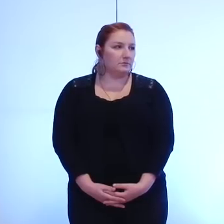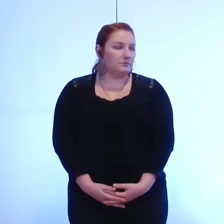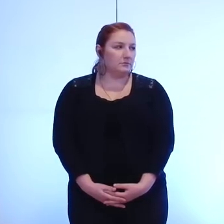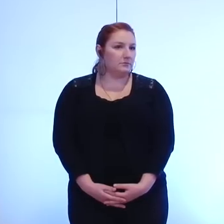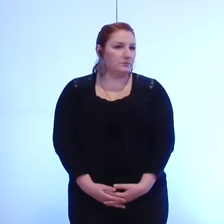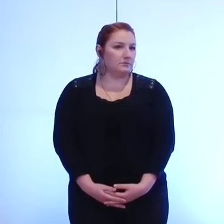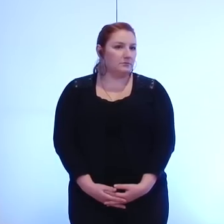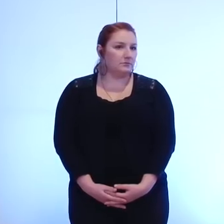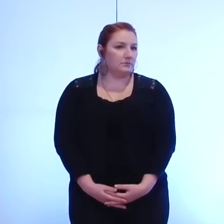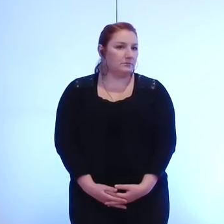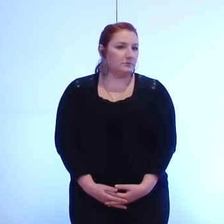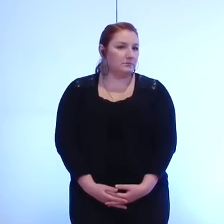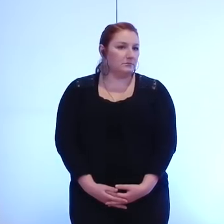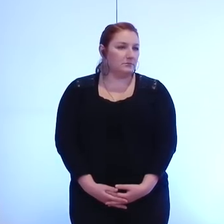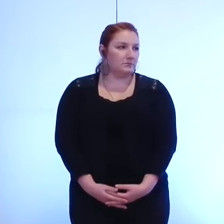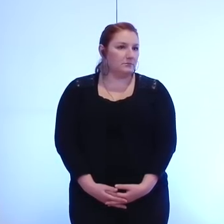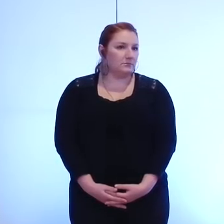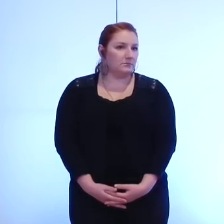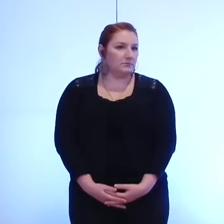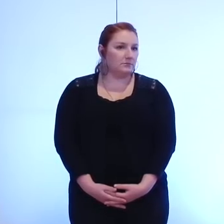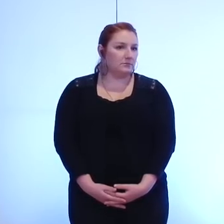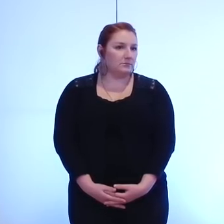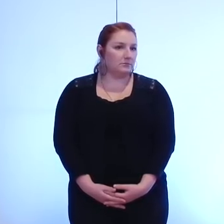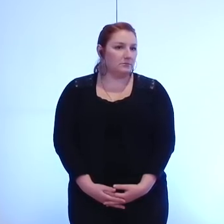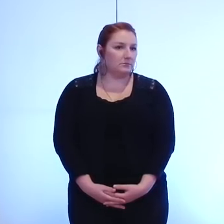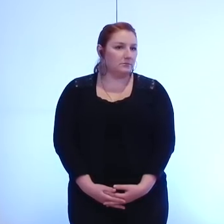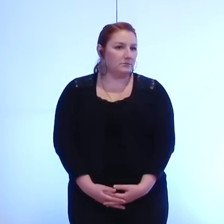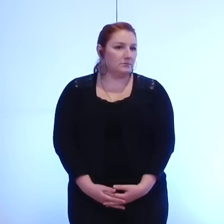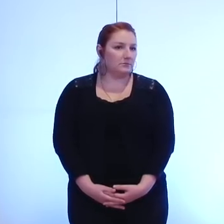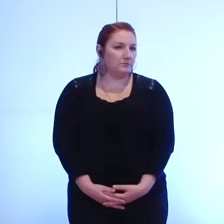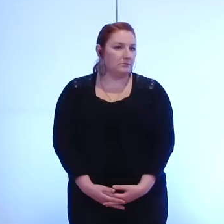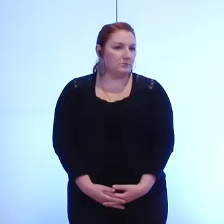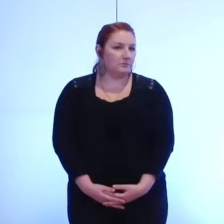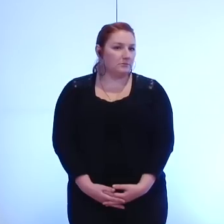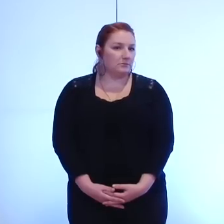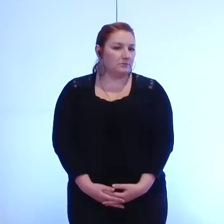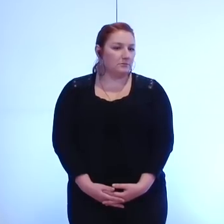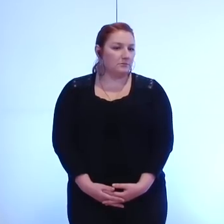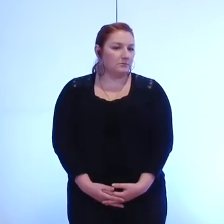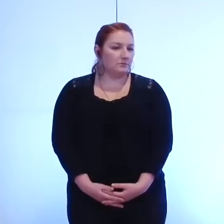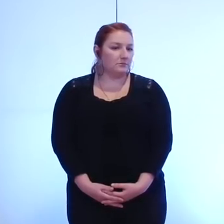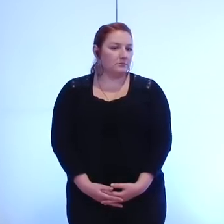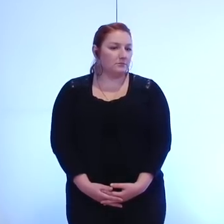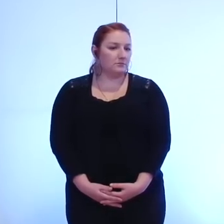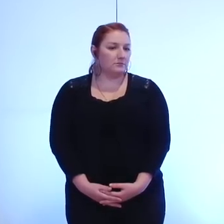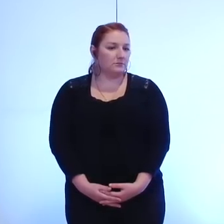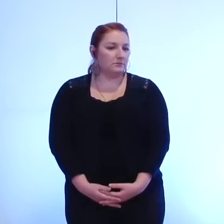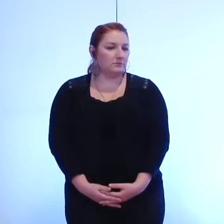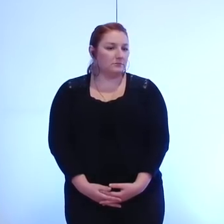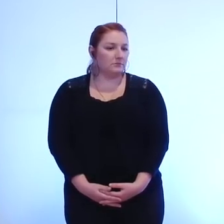Brouil Alain, Donnanon Mireille, Pouvoir à monsieur Brouil, d'accord, merci.